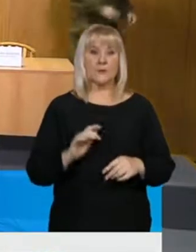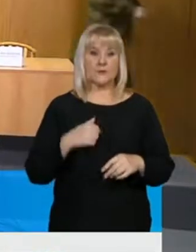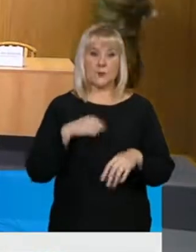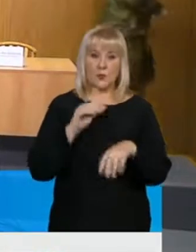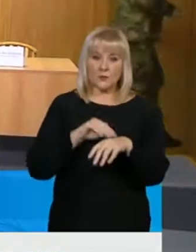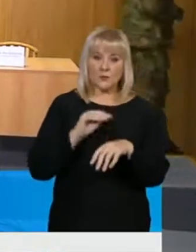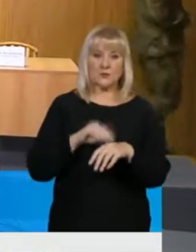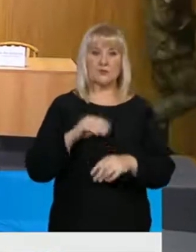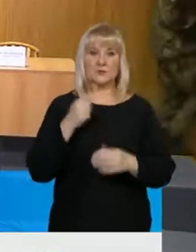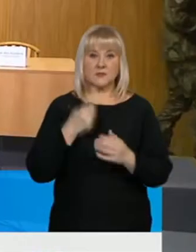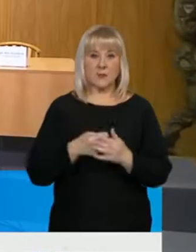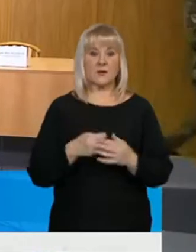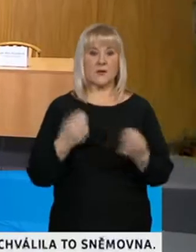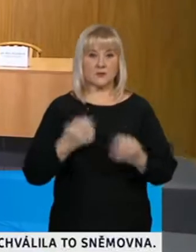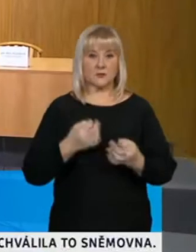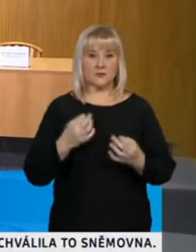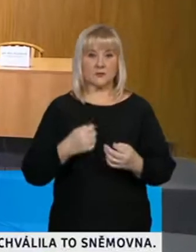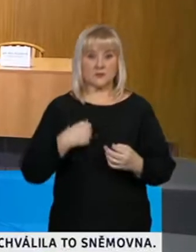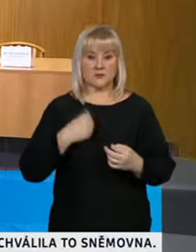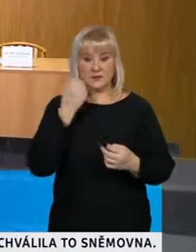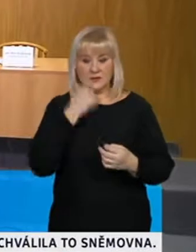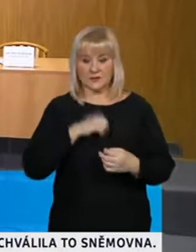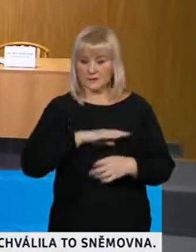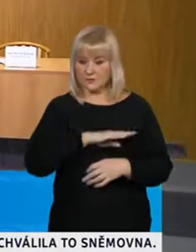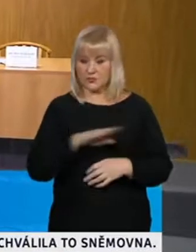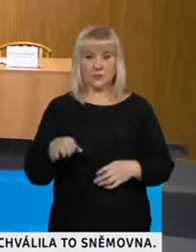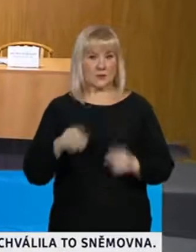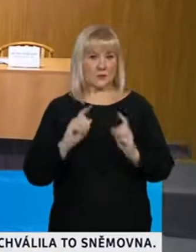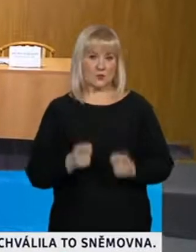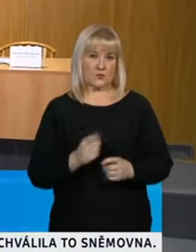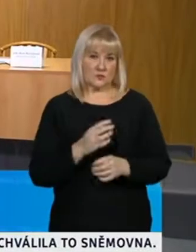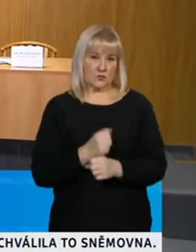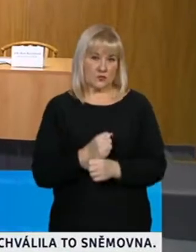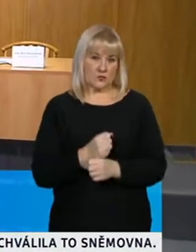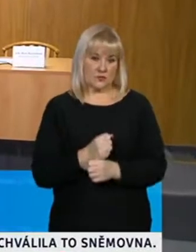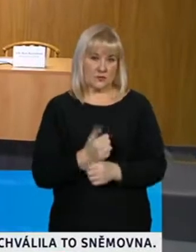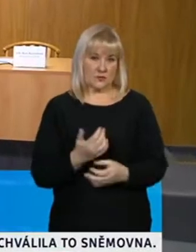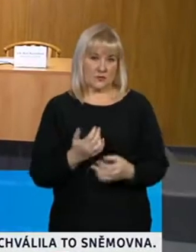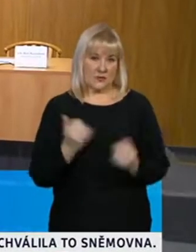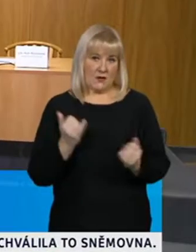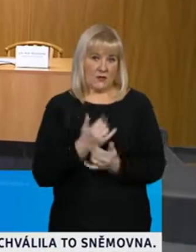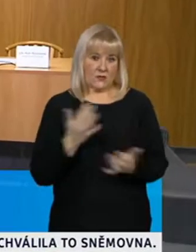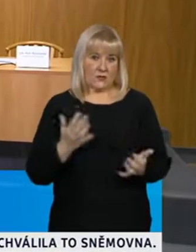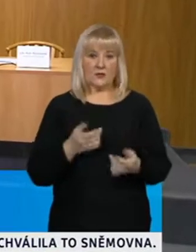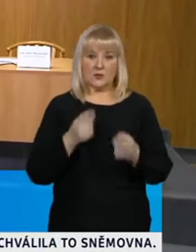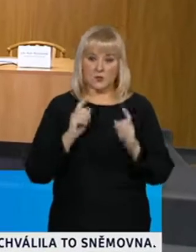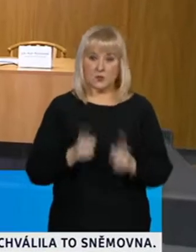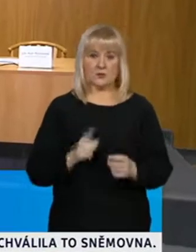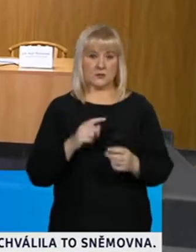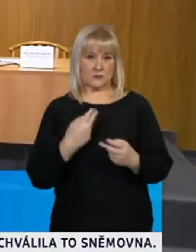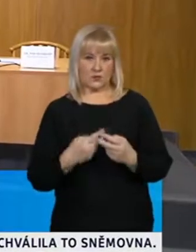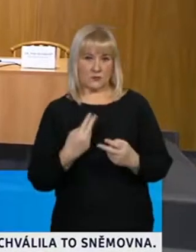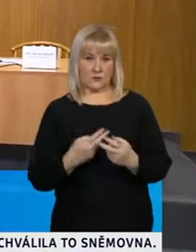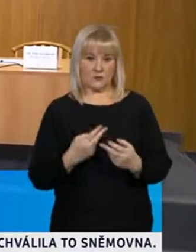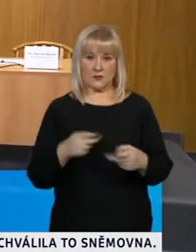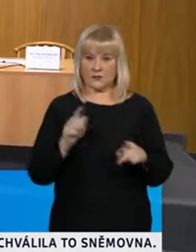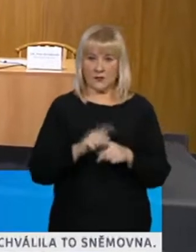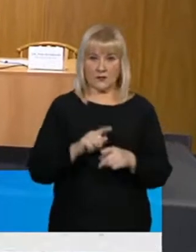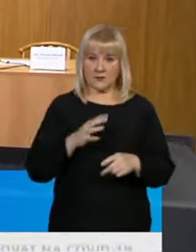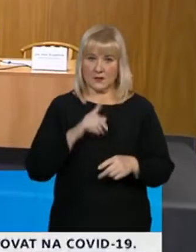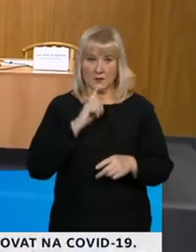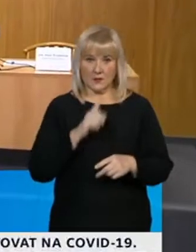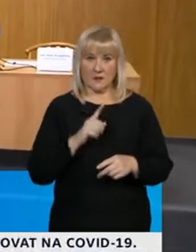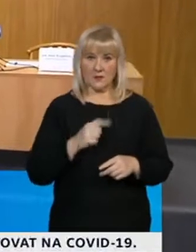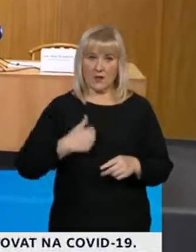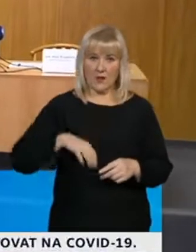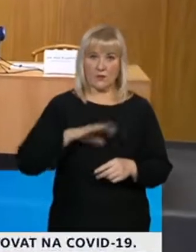že je na nás, na nás všech zdaj udržíme. Chce to zodpovědnost. Není pravda, že jsme na tom nejhůř